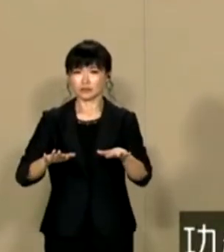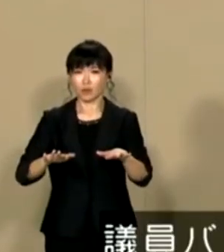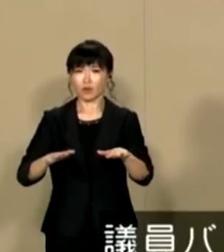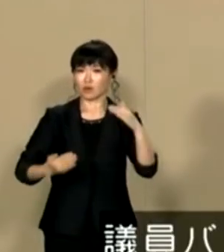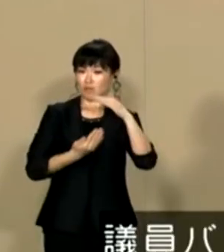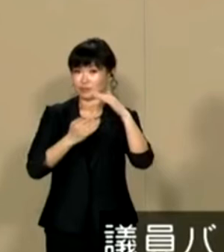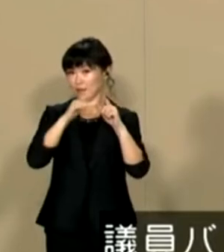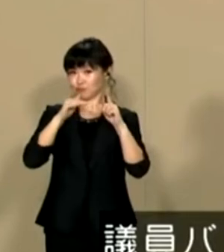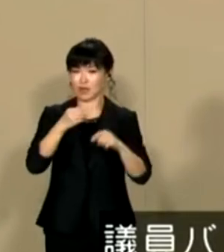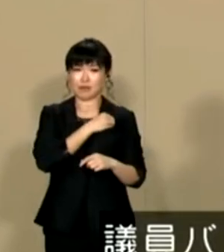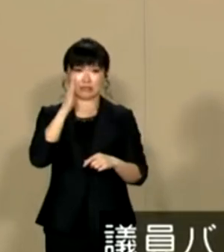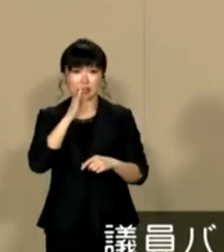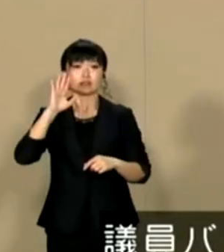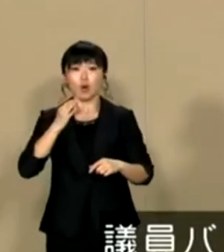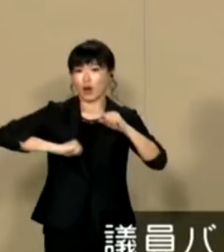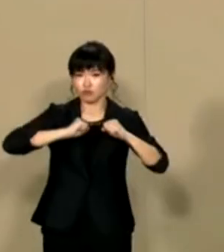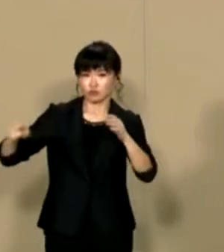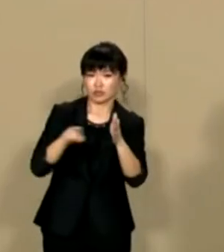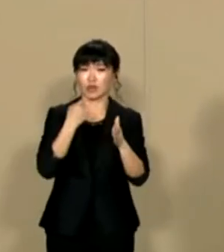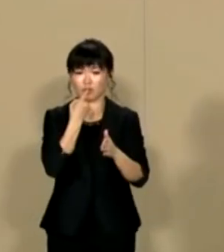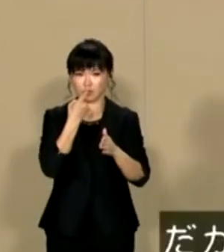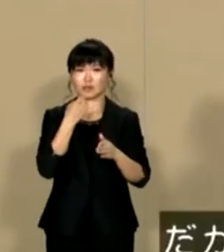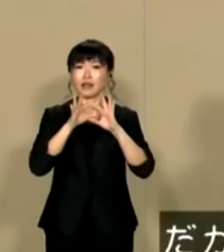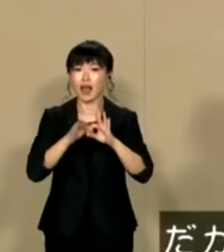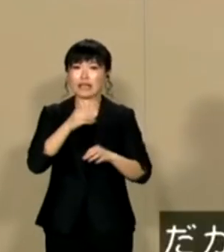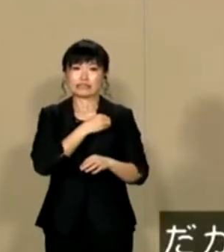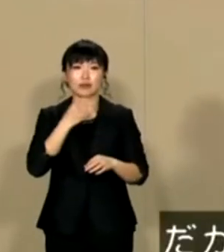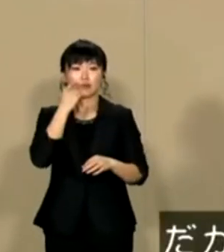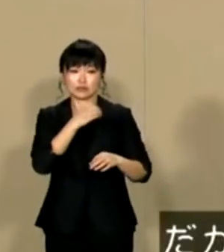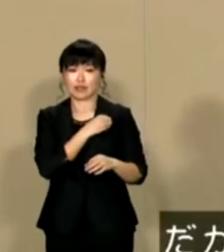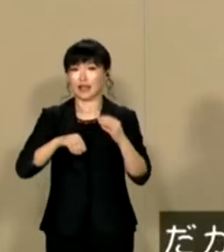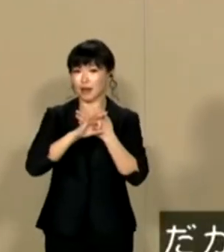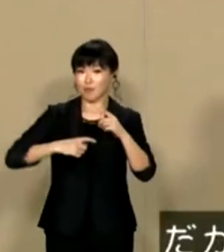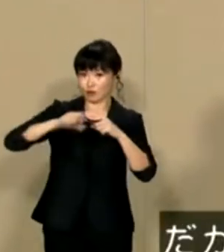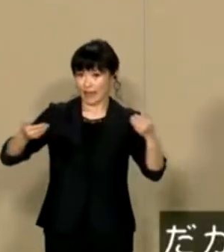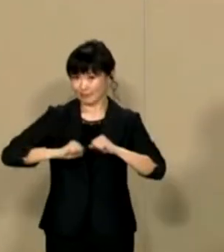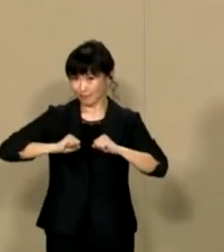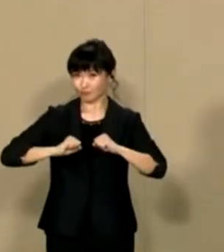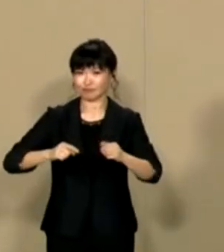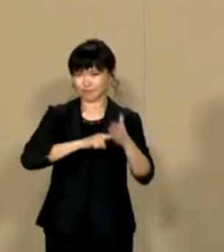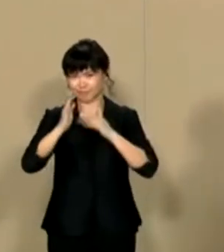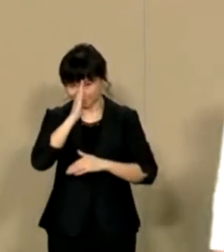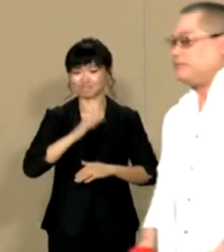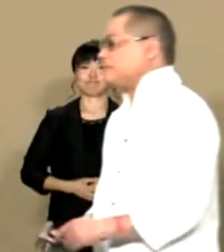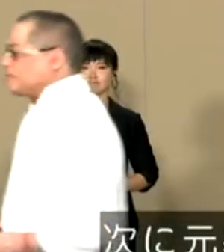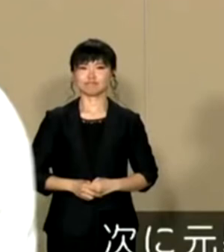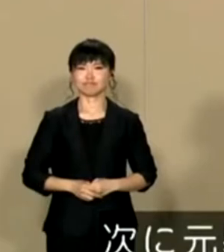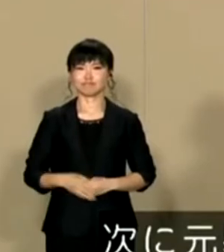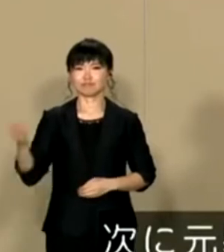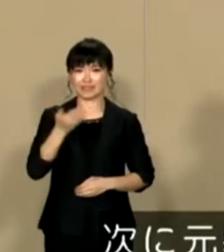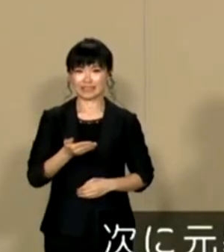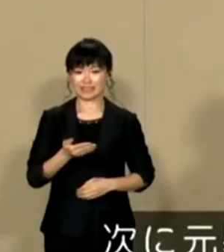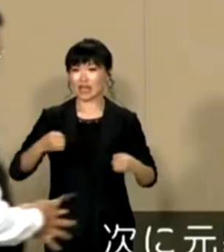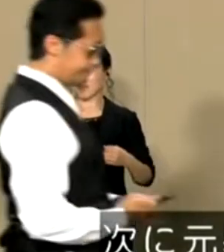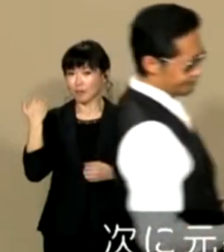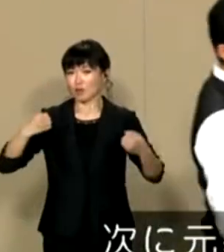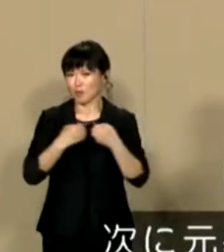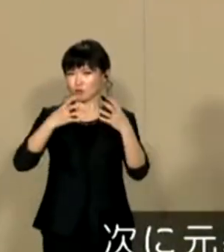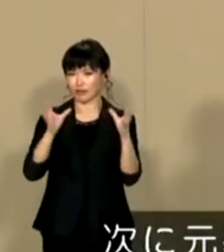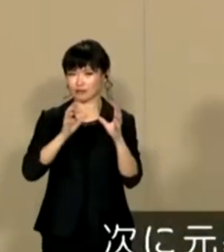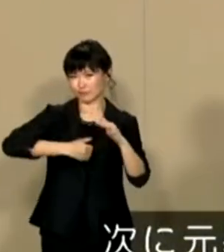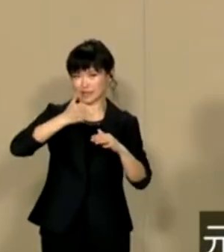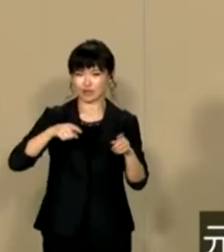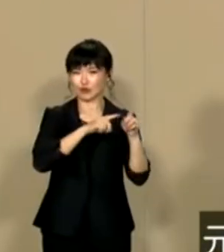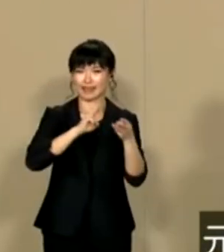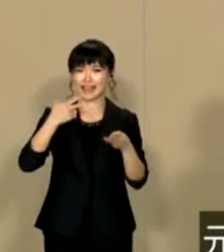候補者の中でも得くなす議員罰がなくとも質の高い政治活動を立候補してきたのが西村氏ですだから議員罰をつければもっと働くのは間違いないへこからへんで次に元暴力団組長YouT